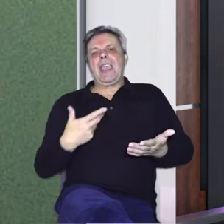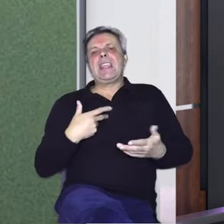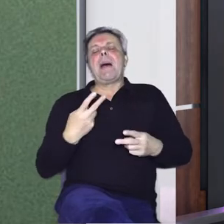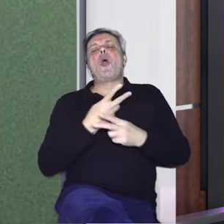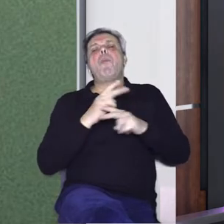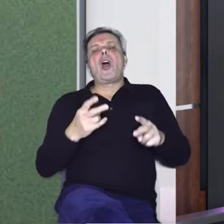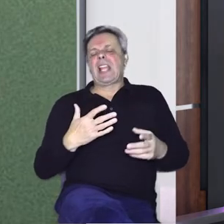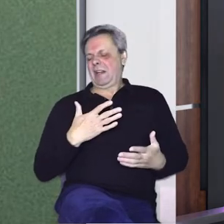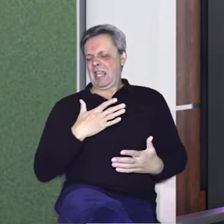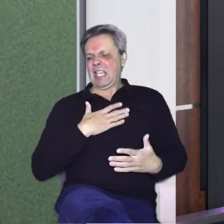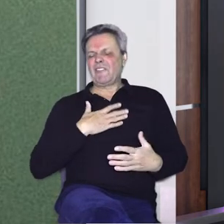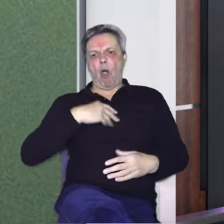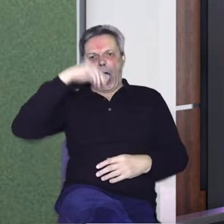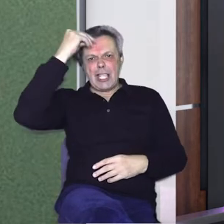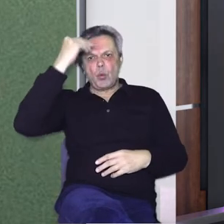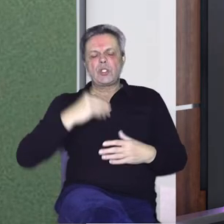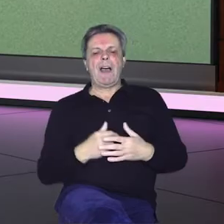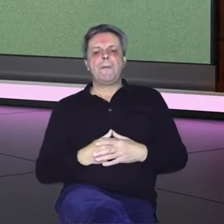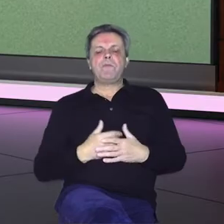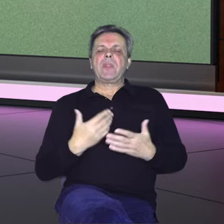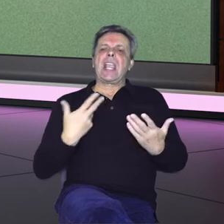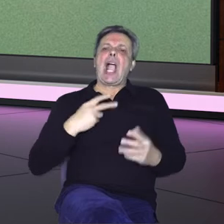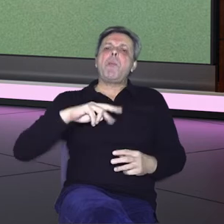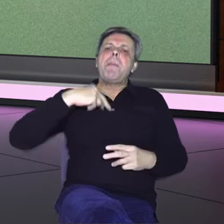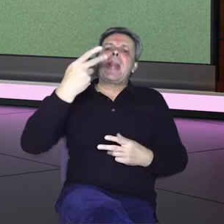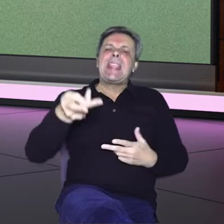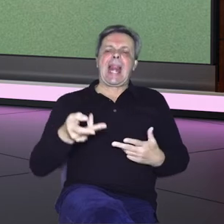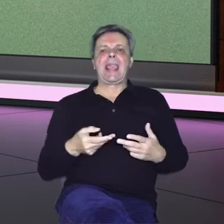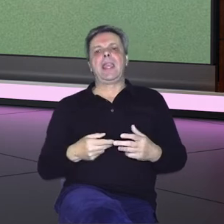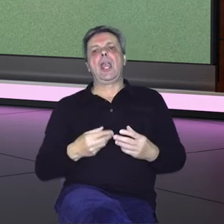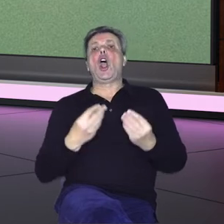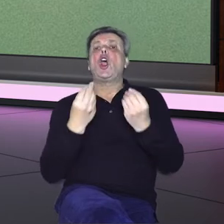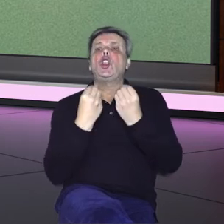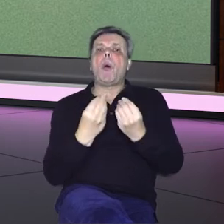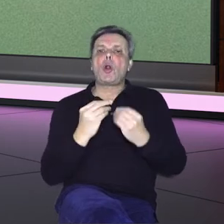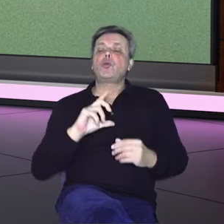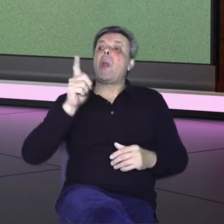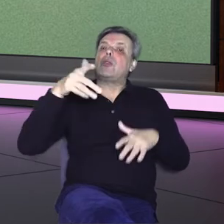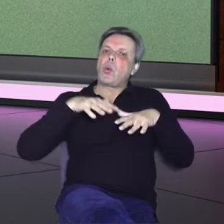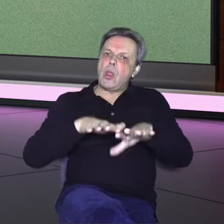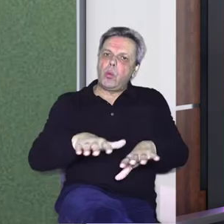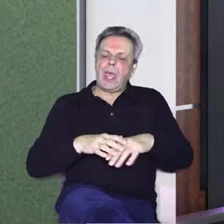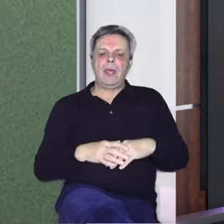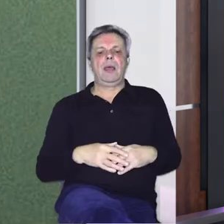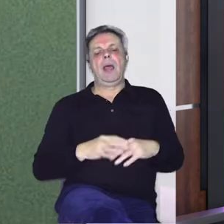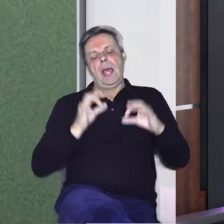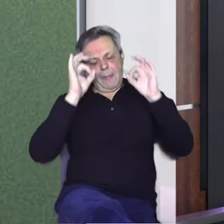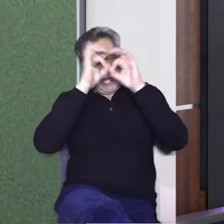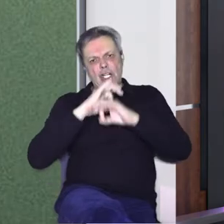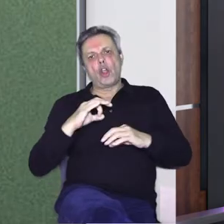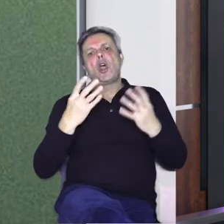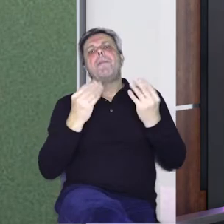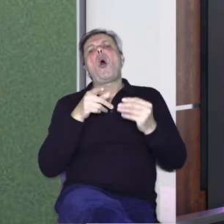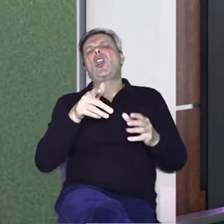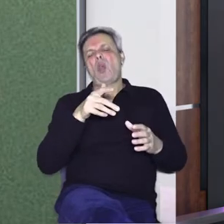obogatili nekakva svoja iskustva, da bi prenijeli prije svega dobrotu na druge ljude. Nažalost,